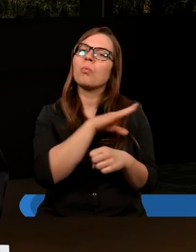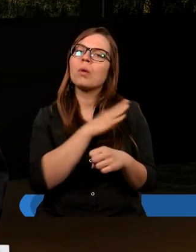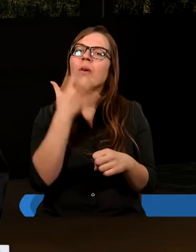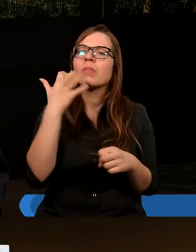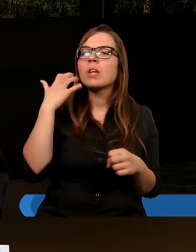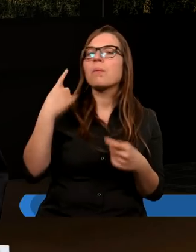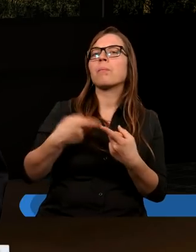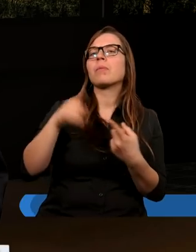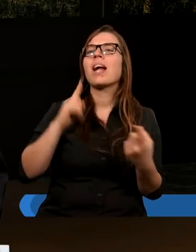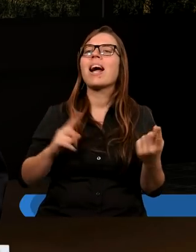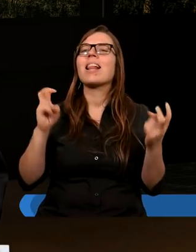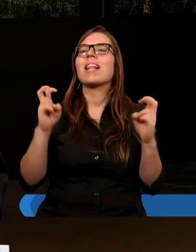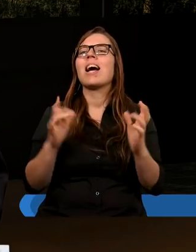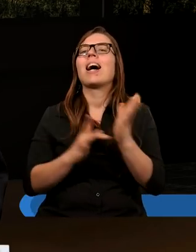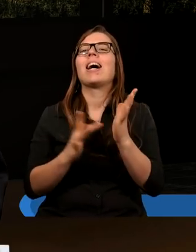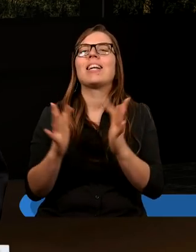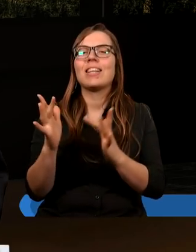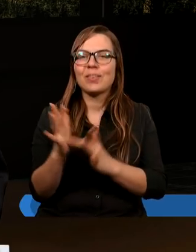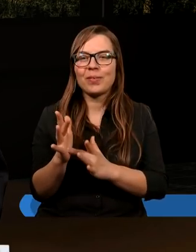wcześniej przed Chrystusem?